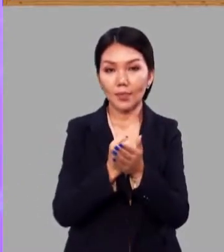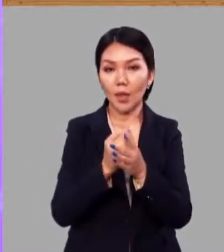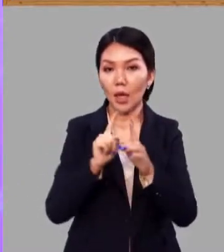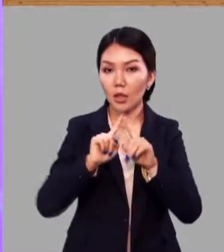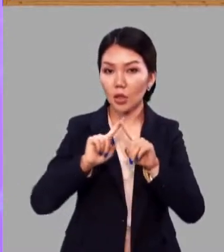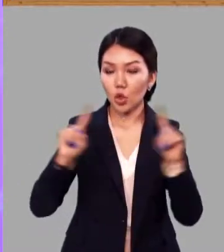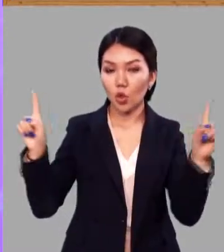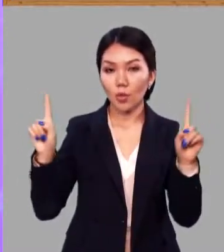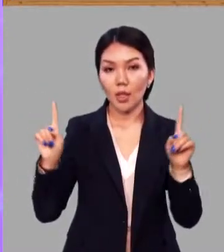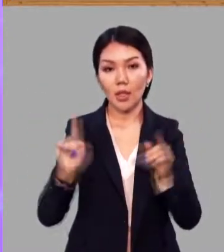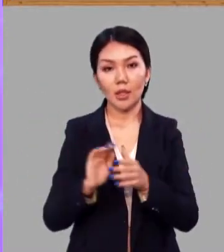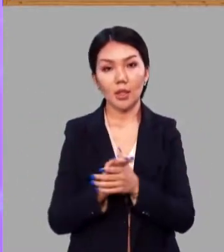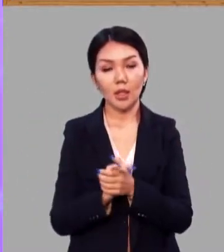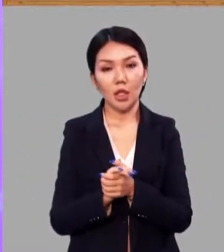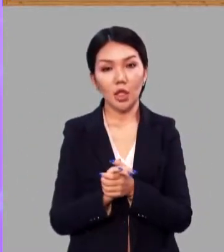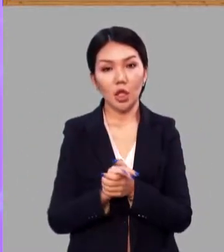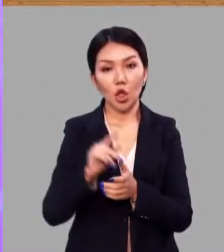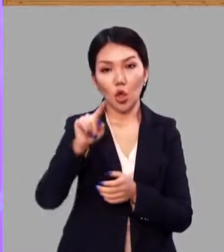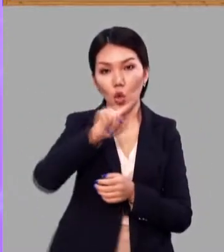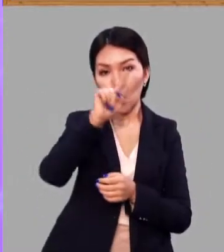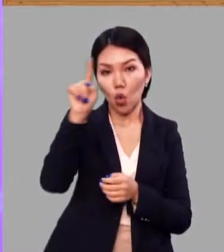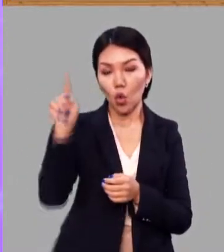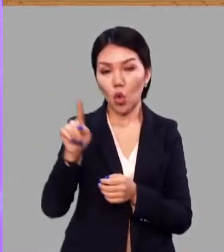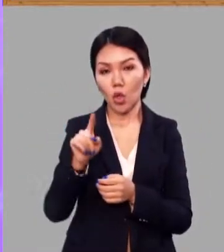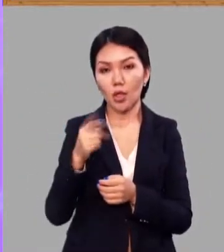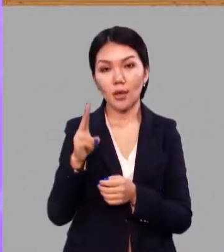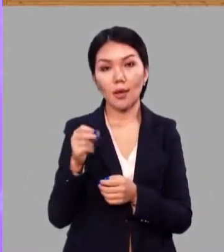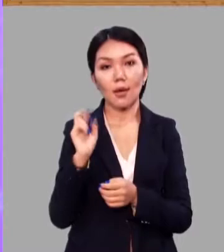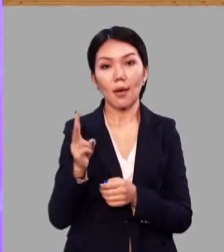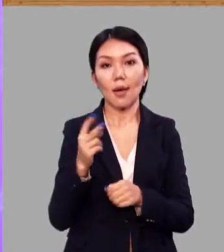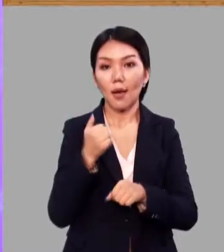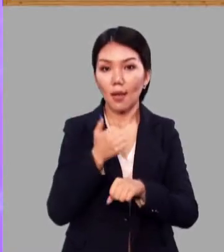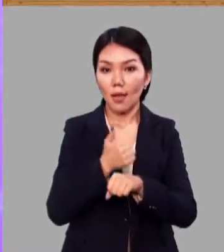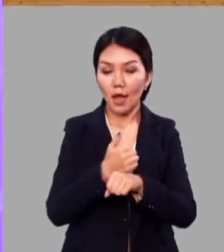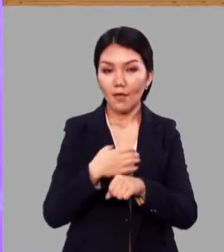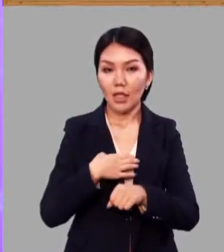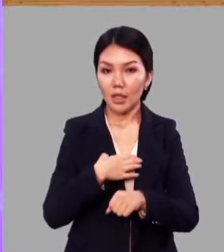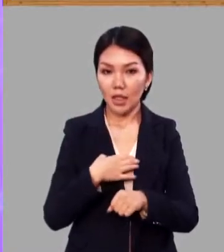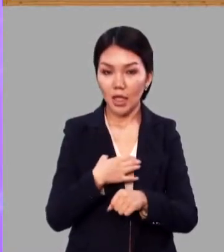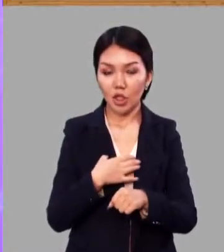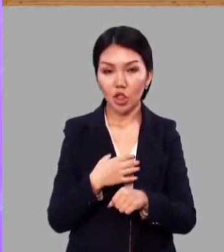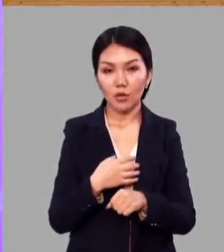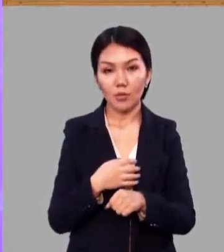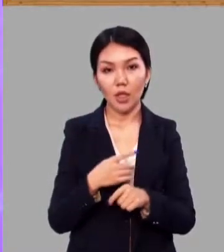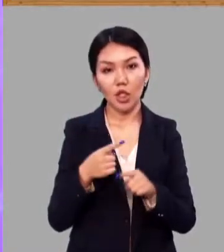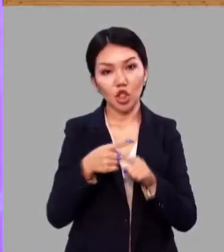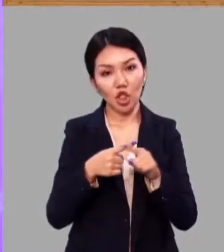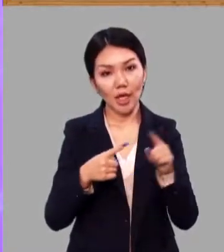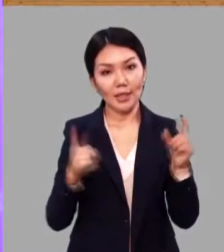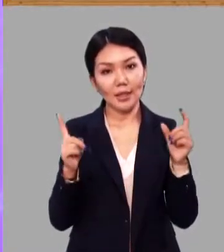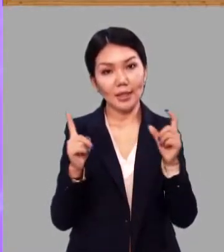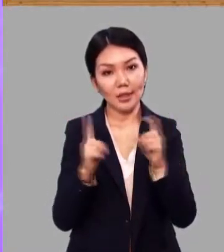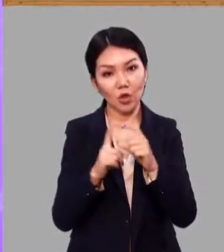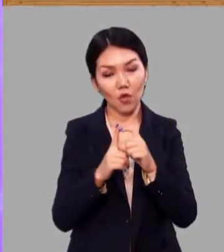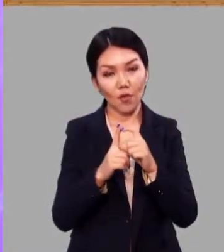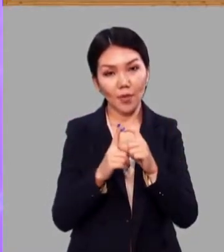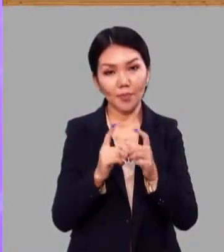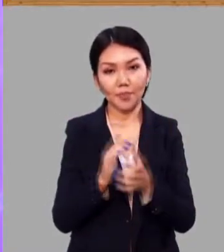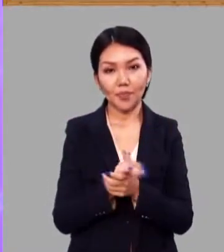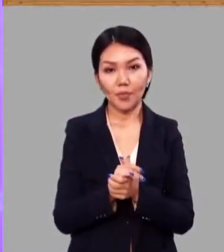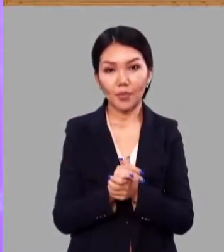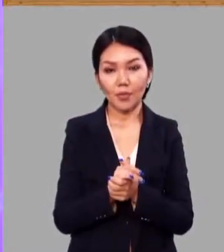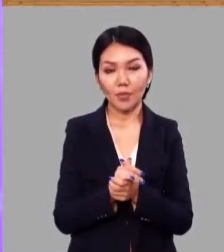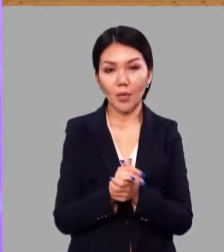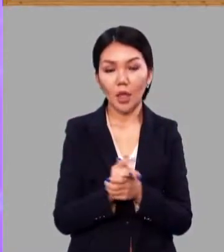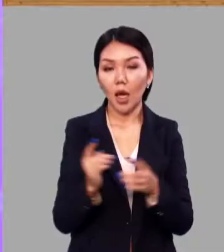Закрепим особенности корня как главной значимой морфемы, то есть части слова.